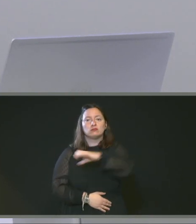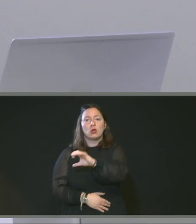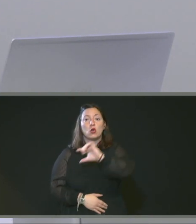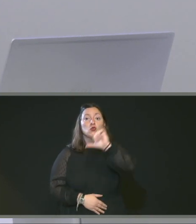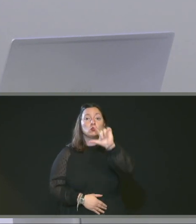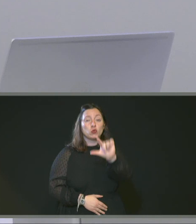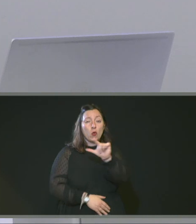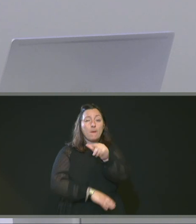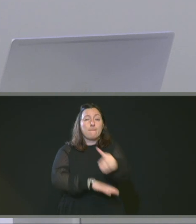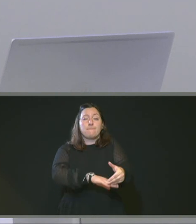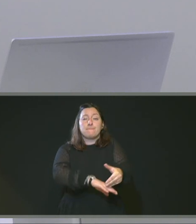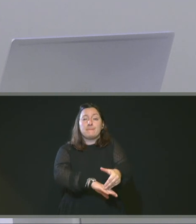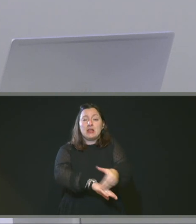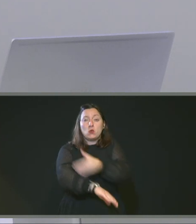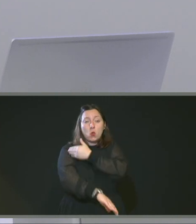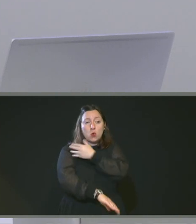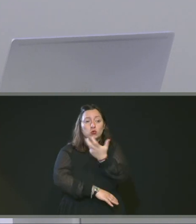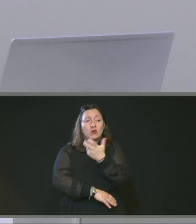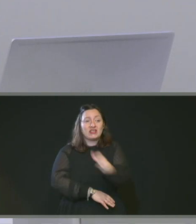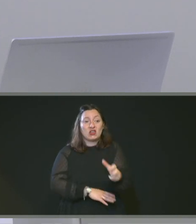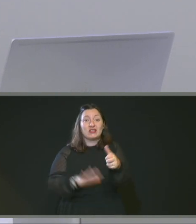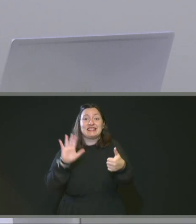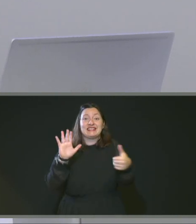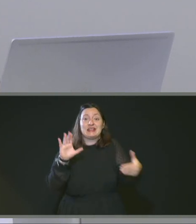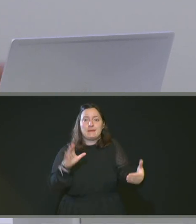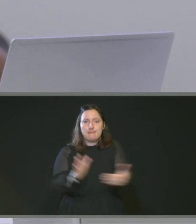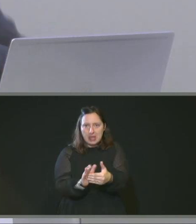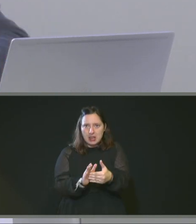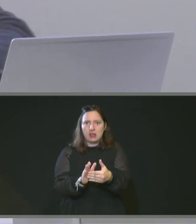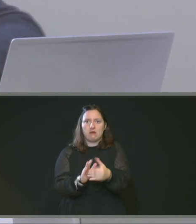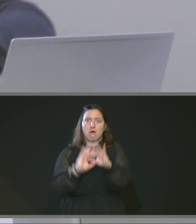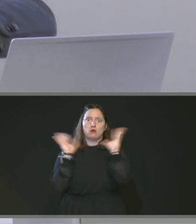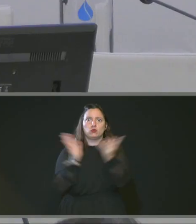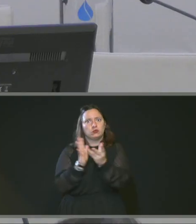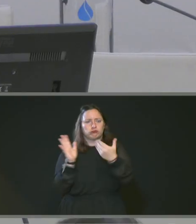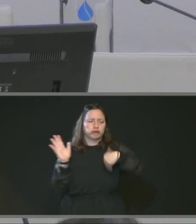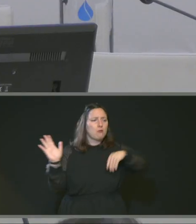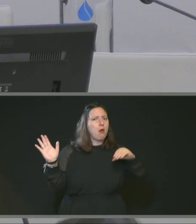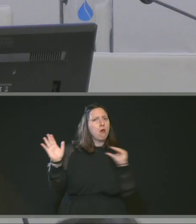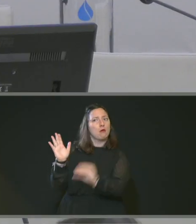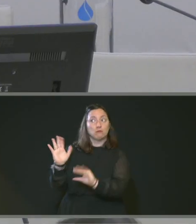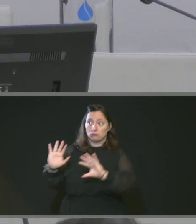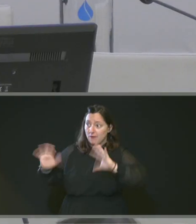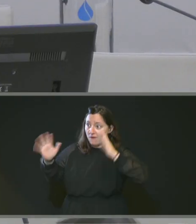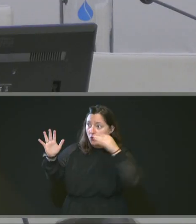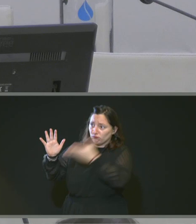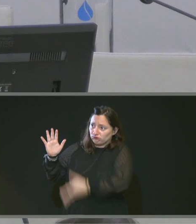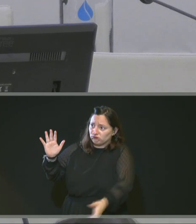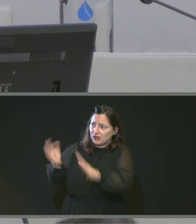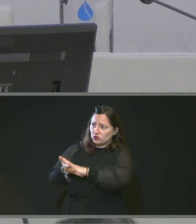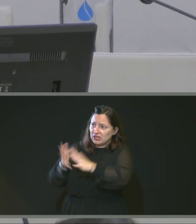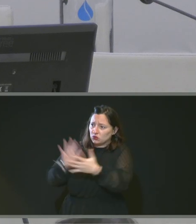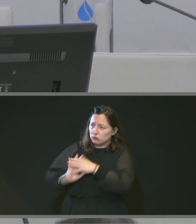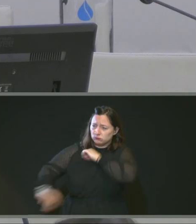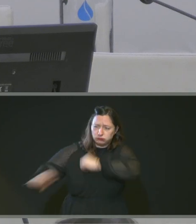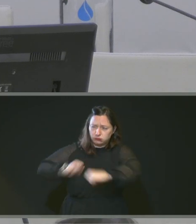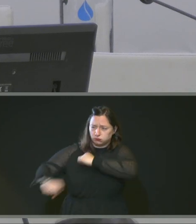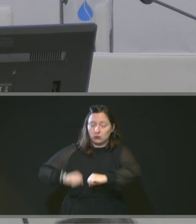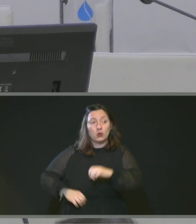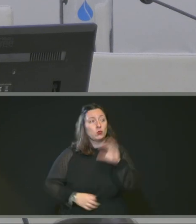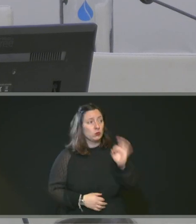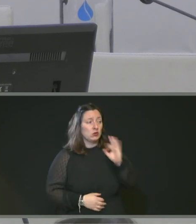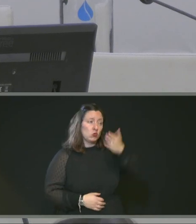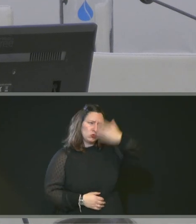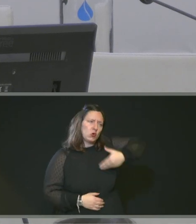,306,000. Donc bravo à Envie pour tout le travail qui est réalisé. Oui, association bien connue et tout à fait remarquable et remarquée.